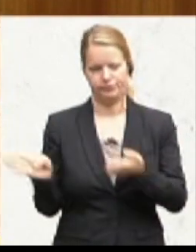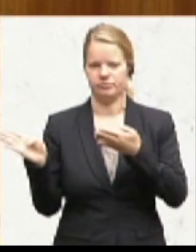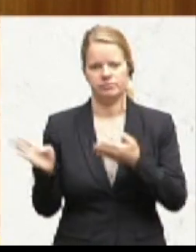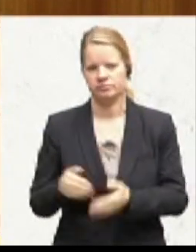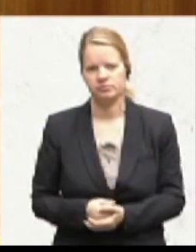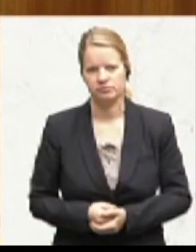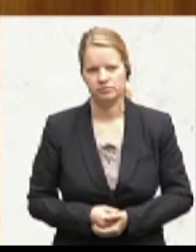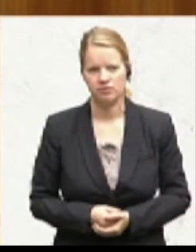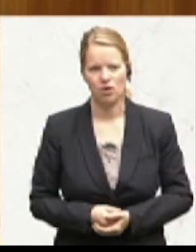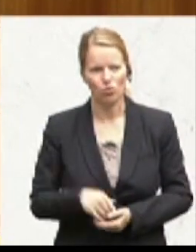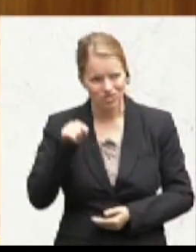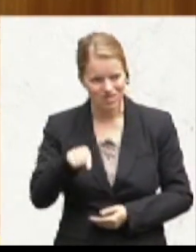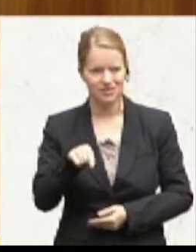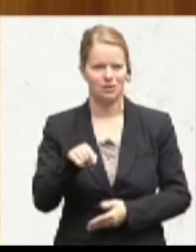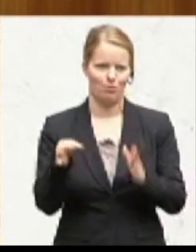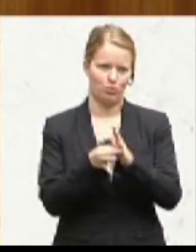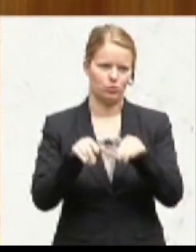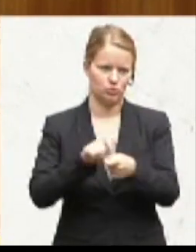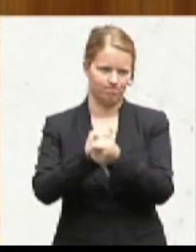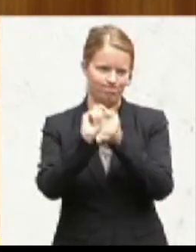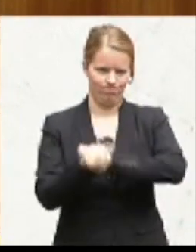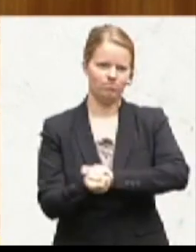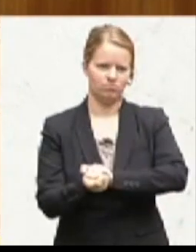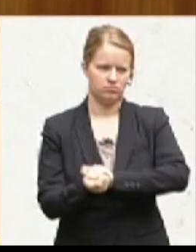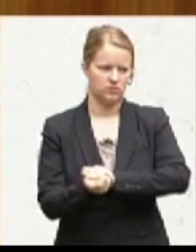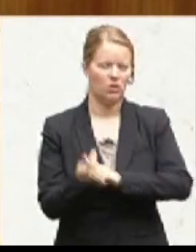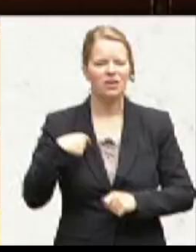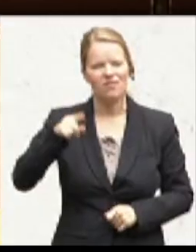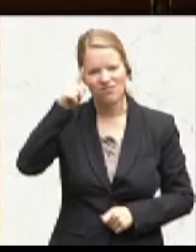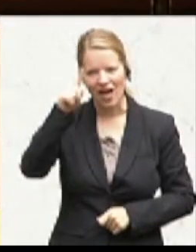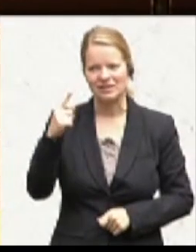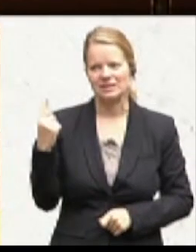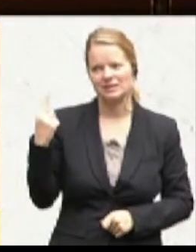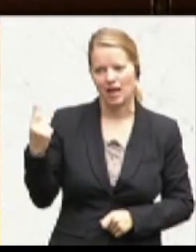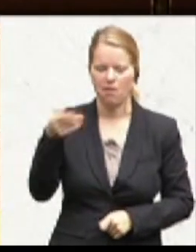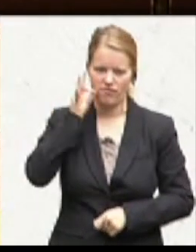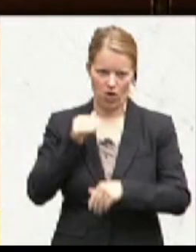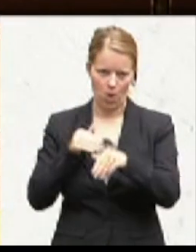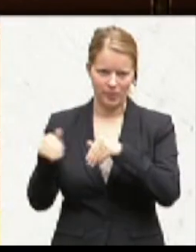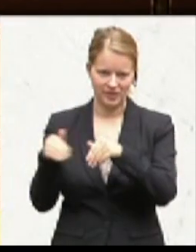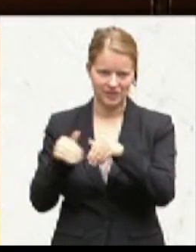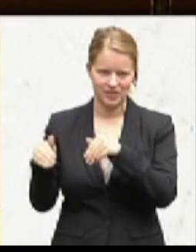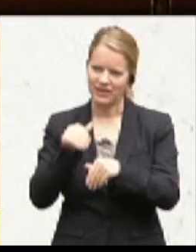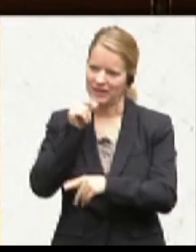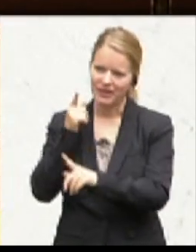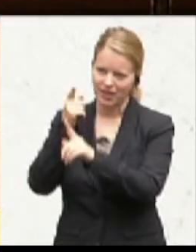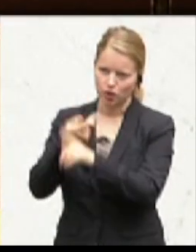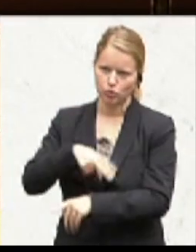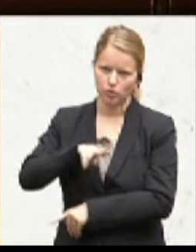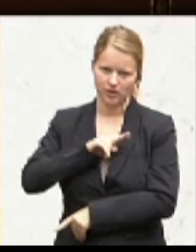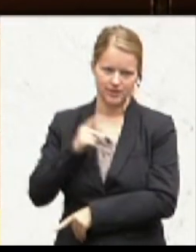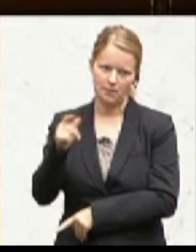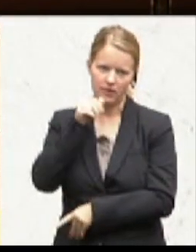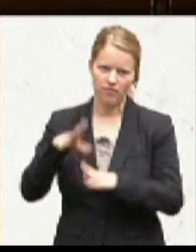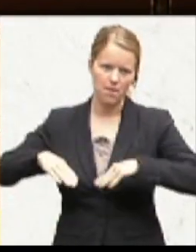ansetzen und da ist Handlungsbedarf gegeben. Und ich weiß, Minister, da sind Sie jetzt nicht direkt zuständig, Sie sind nicht die Familienministerin. Aber da ist wirklich Handlungsbedarf